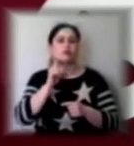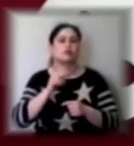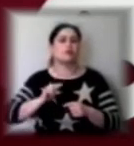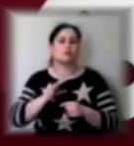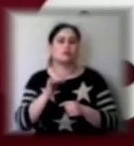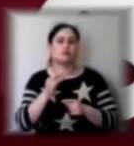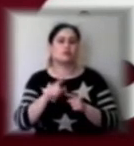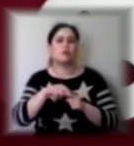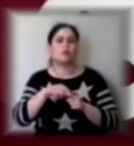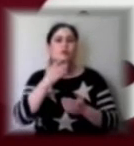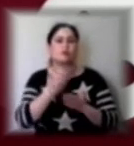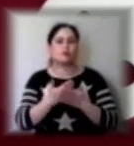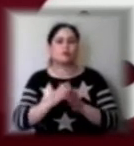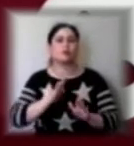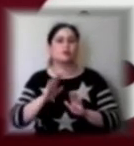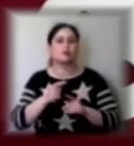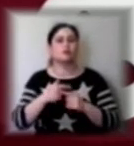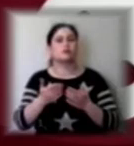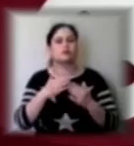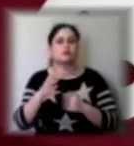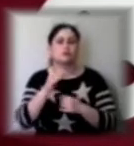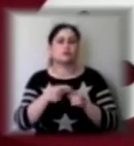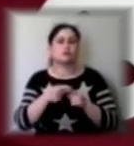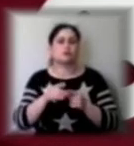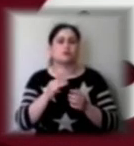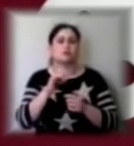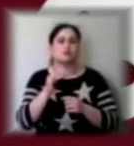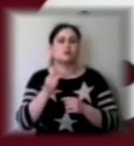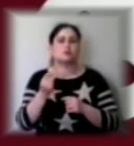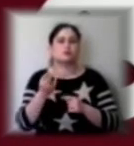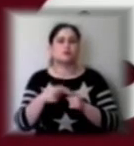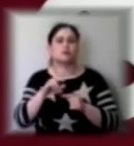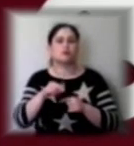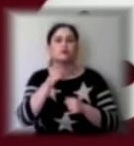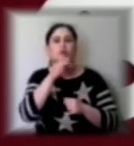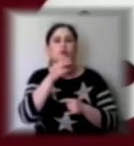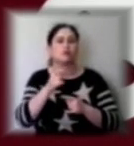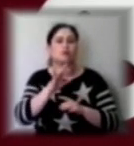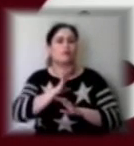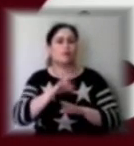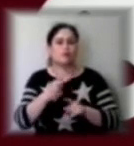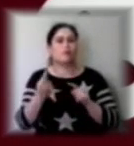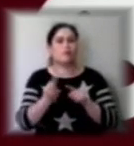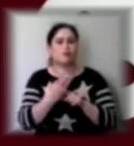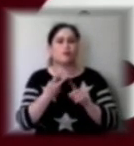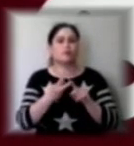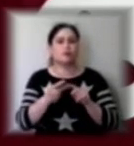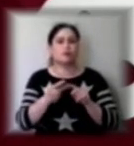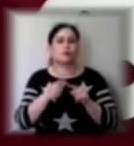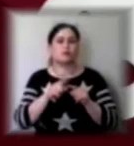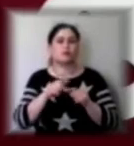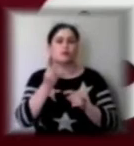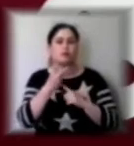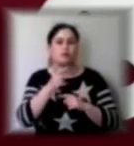кажу, якщо це робоча група по проведенню підготовки до робочої сесії, покажіть розпорядження про скликання цієї